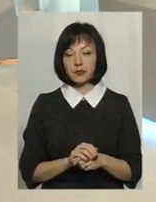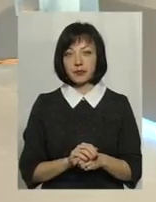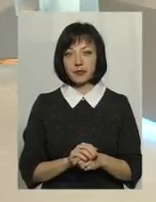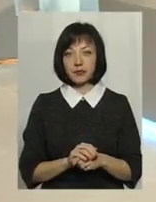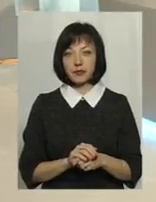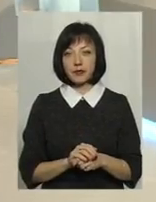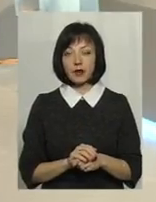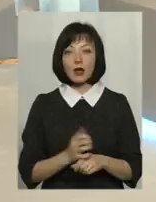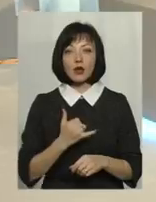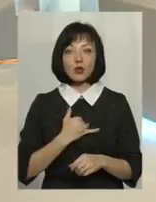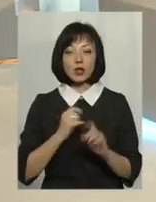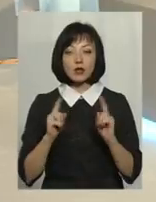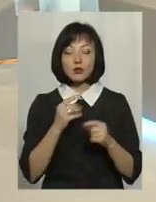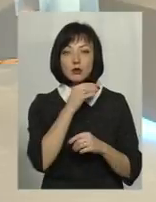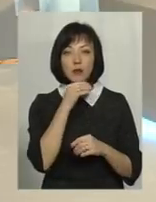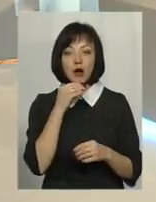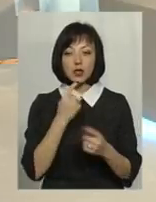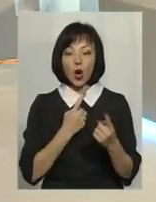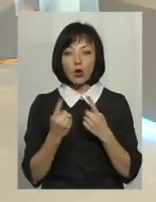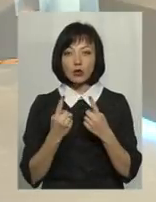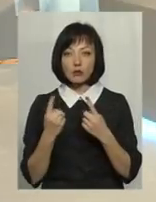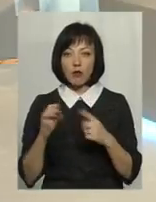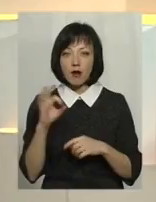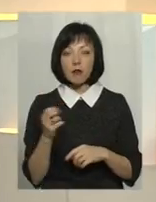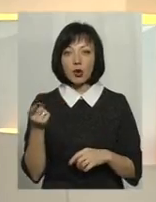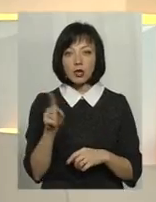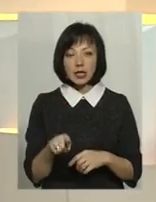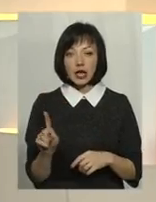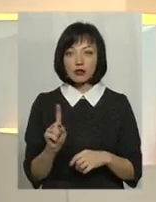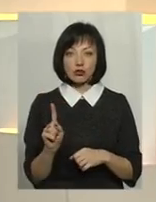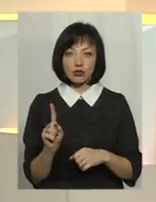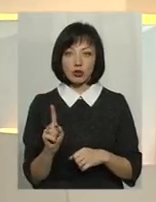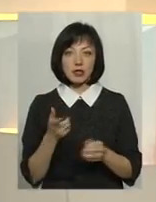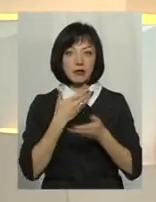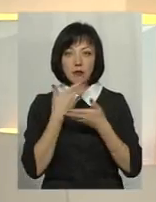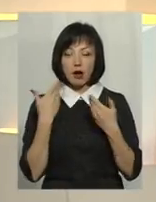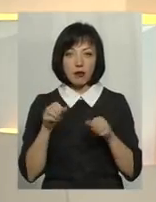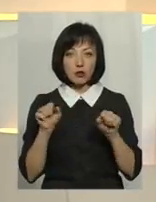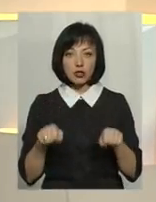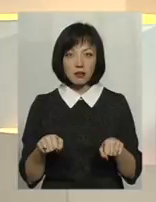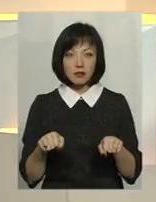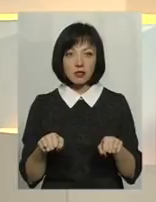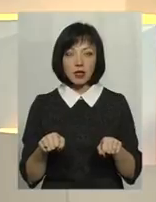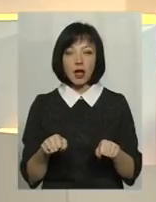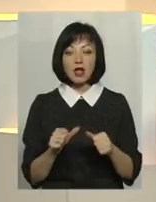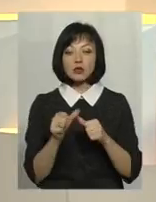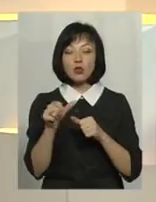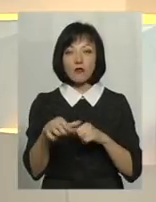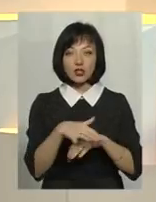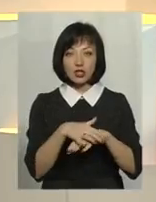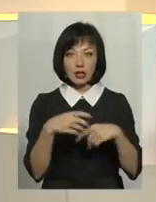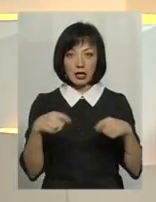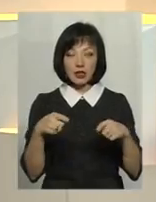У нас дуже багато йде розмов про те, що немає можливості вийти на зовнішні ринки,